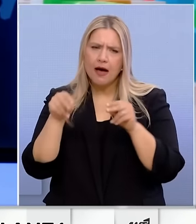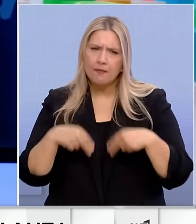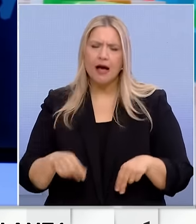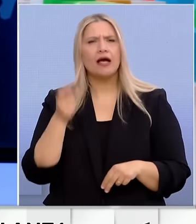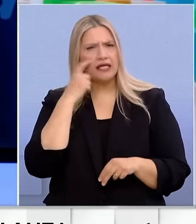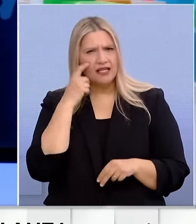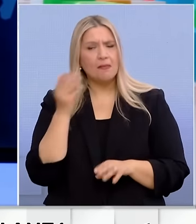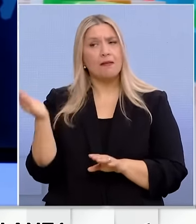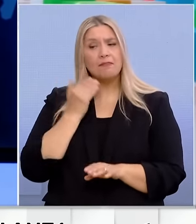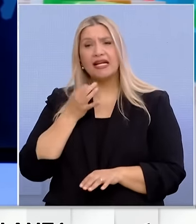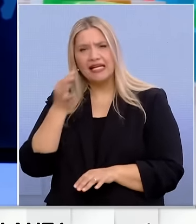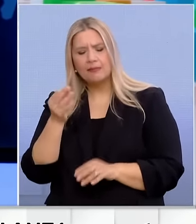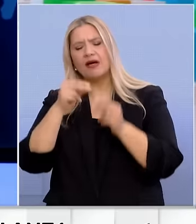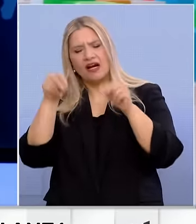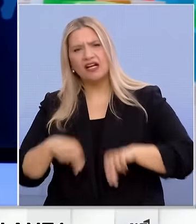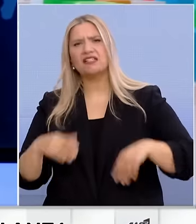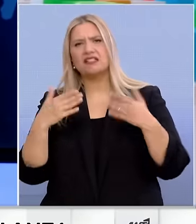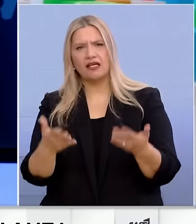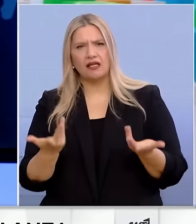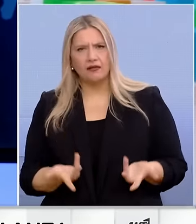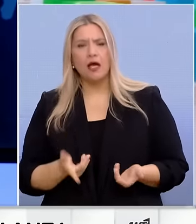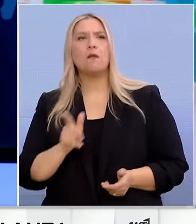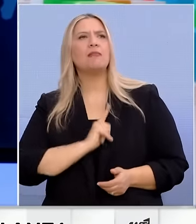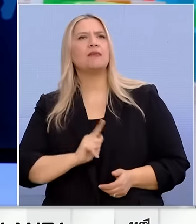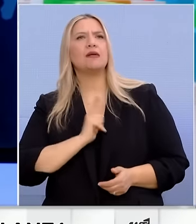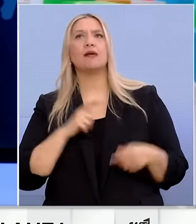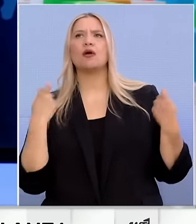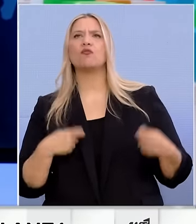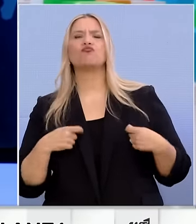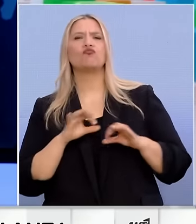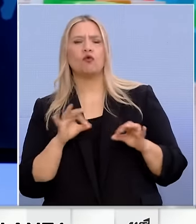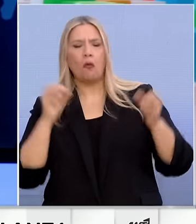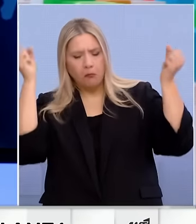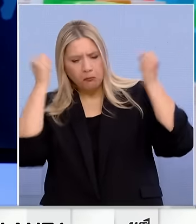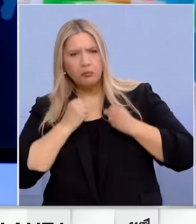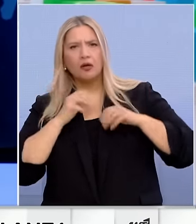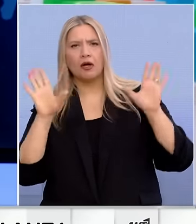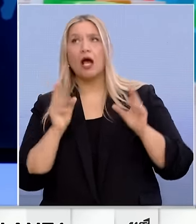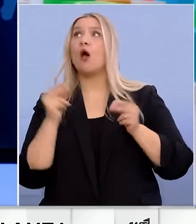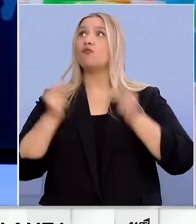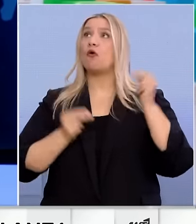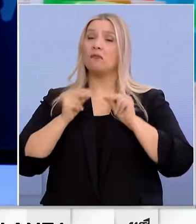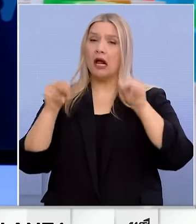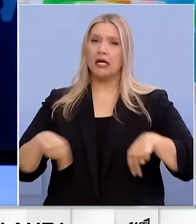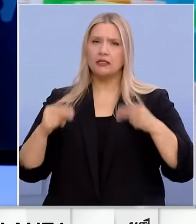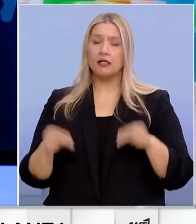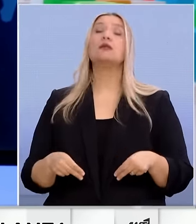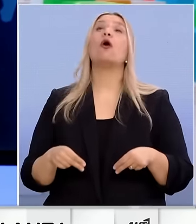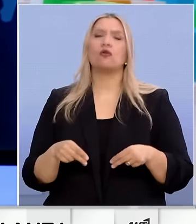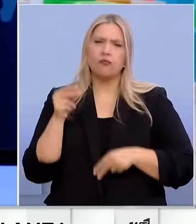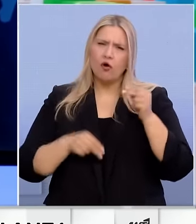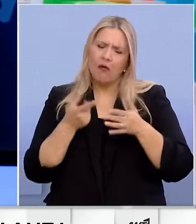εκτιμήσεις που δεν φάγαμε ούτε με χρυσά κουτάλια ούτε λύθηκαν προβλήματα αλλά οξύνθηκαν τα προβλήματα και